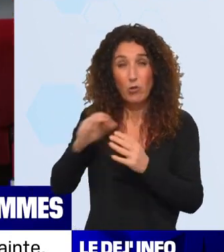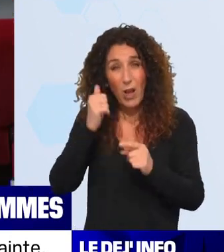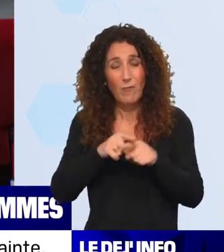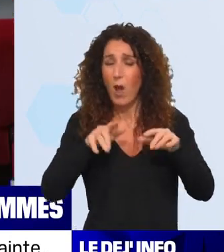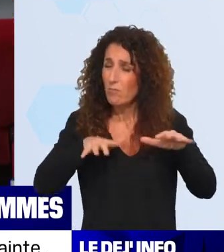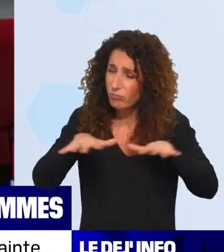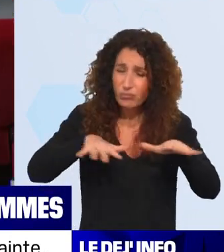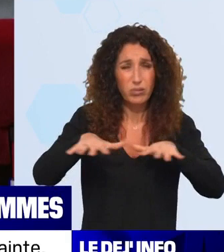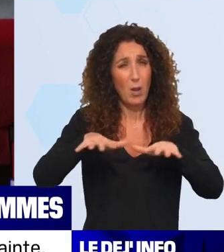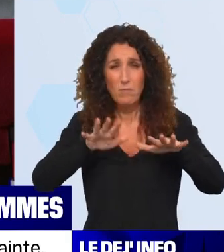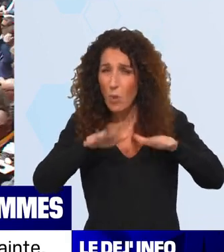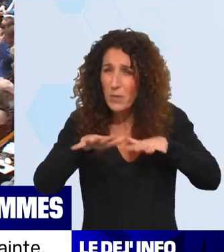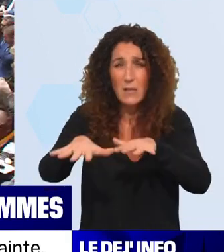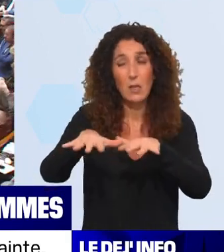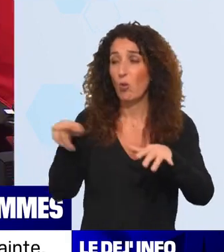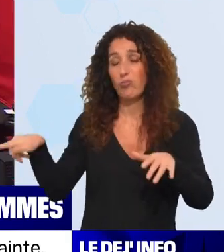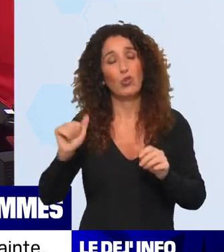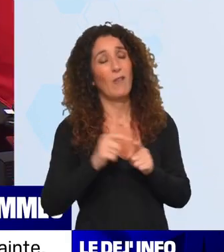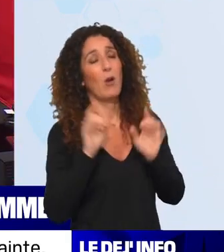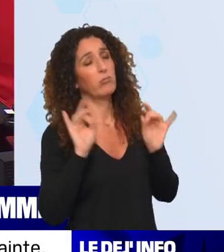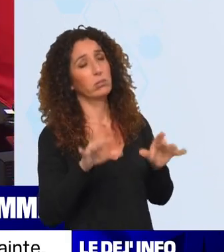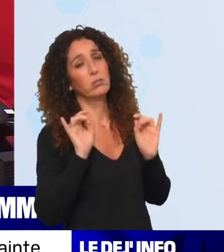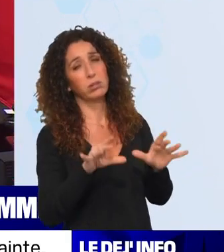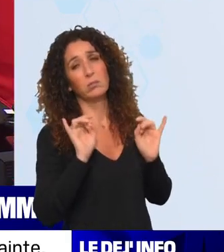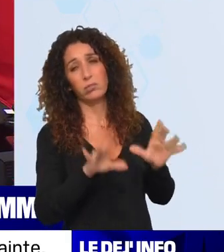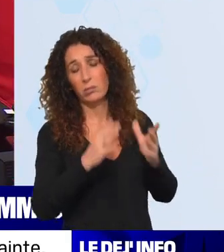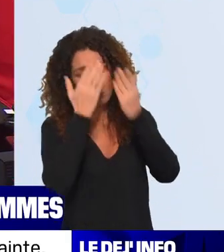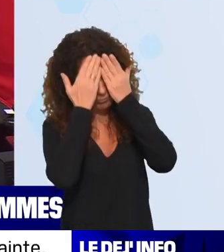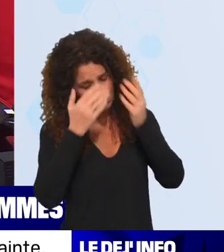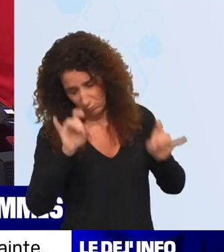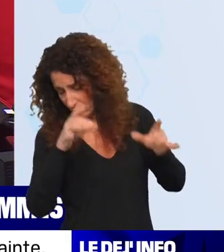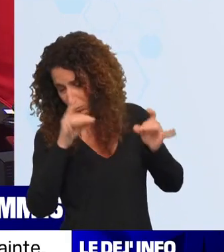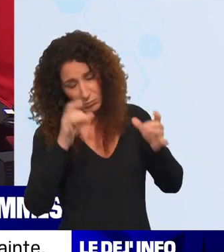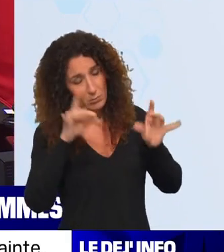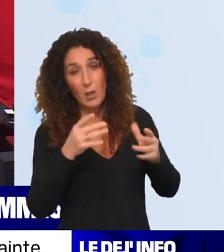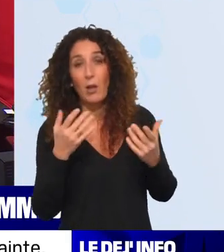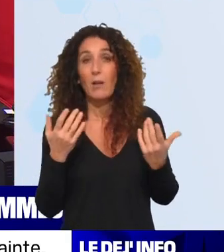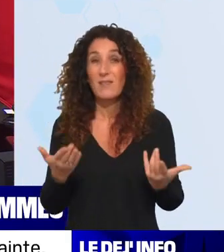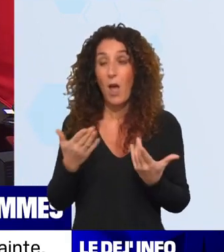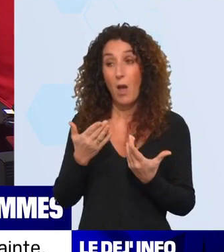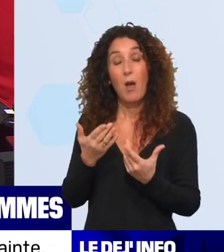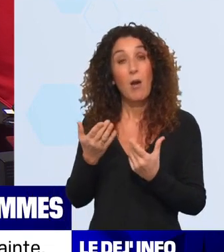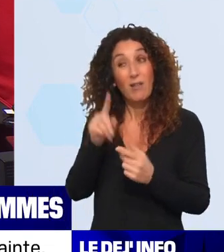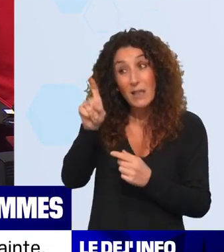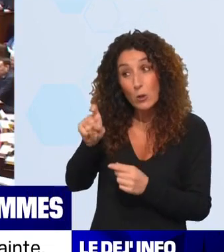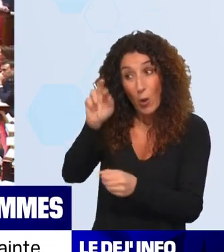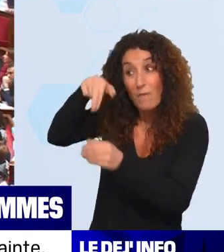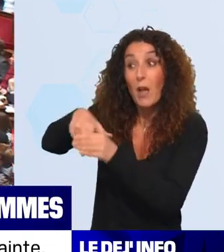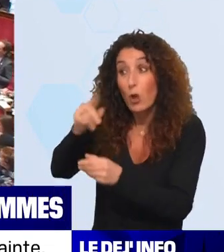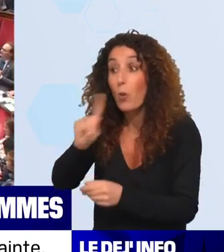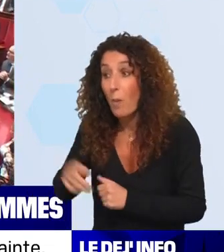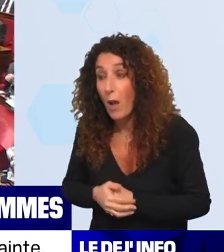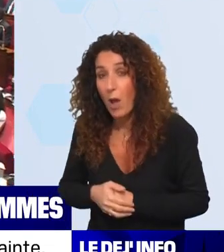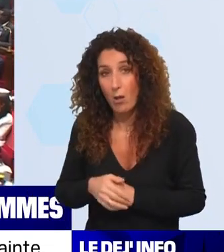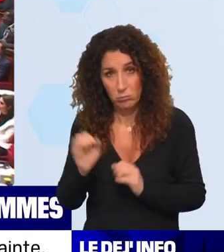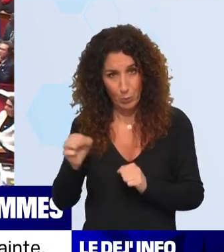populaires ont eu des fins de non-recevoir de la part de ce gouvernement. Et surtout, je trouve que ce qui est intéressant avec la question référendaire, c'est de dire d'accord. Eh bien,